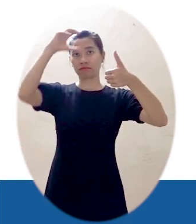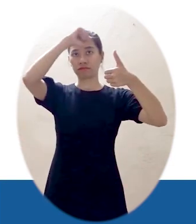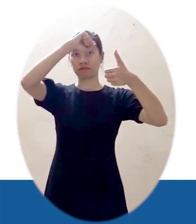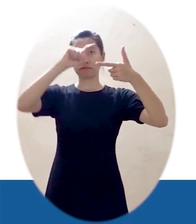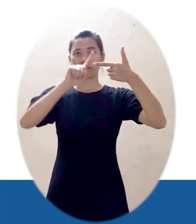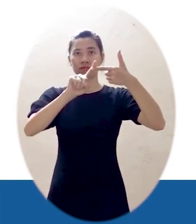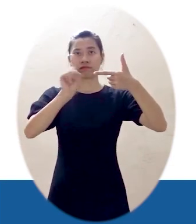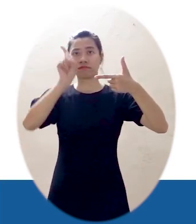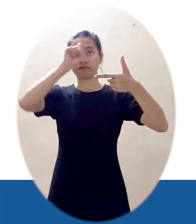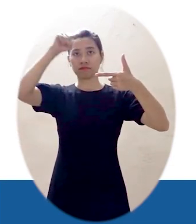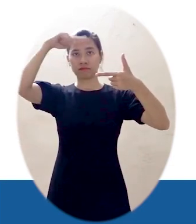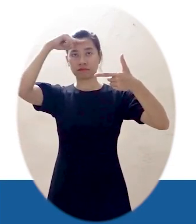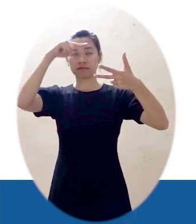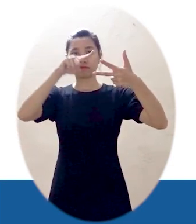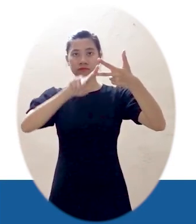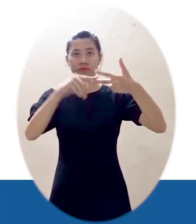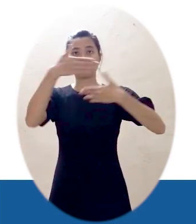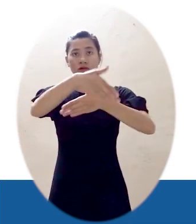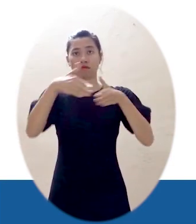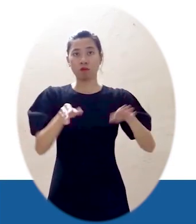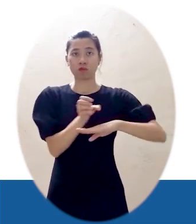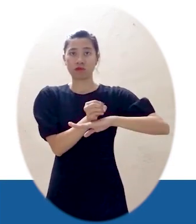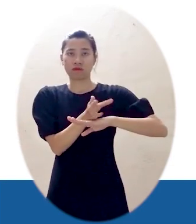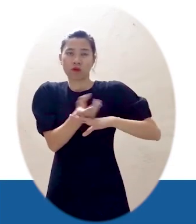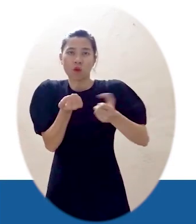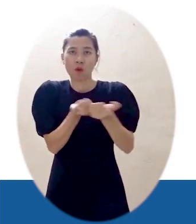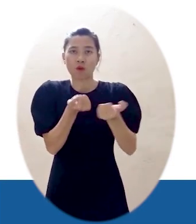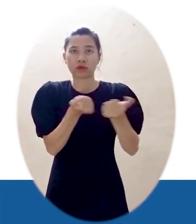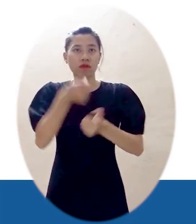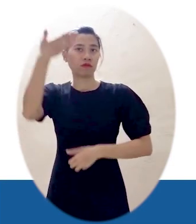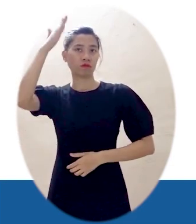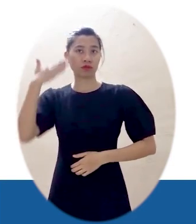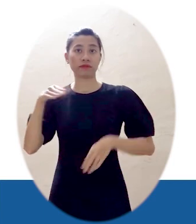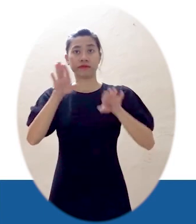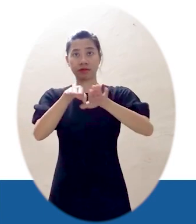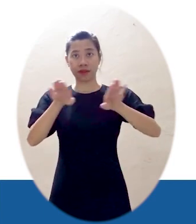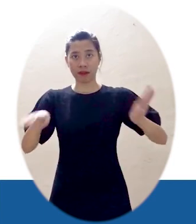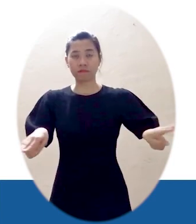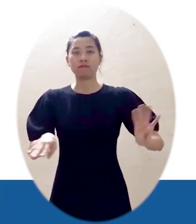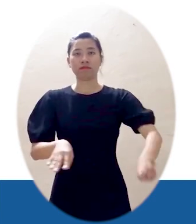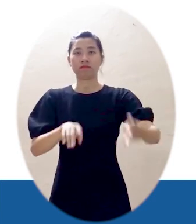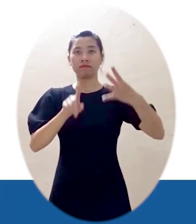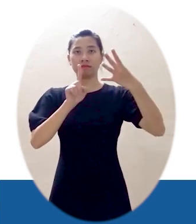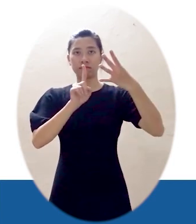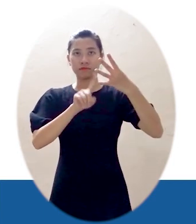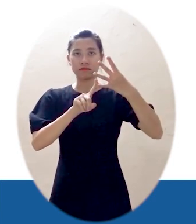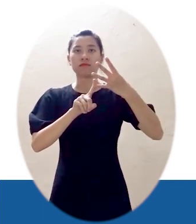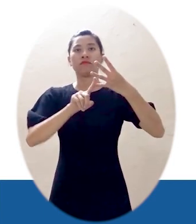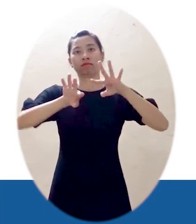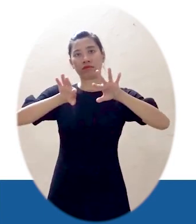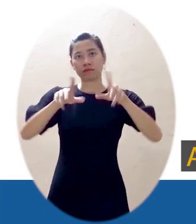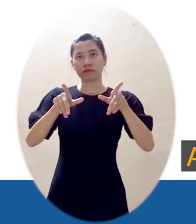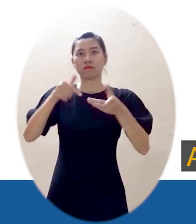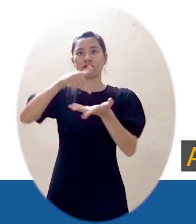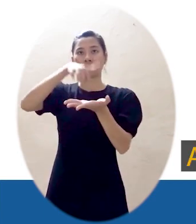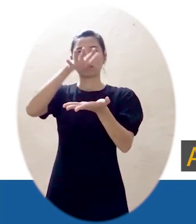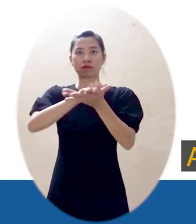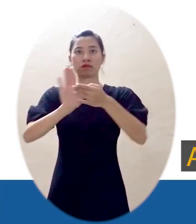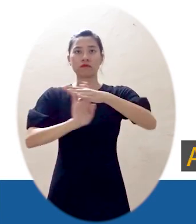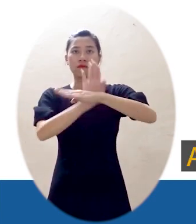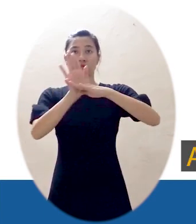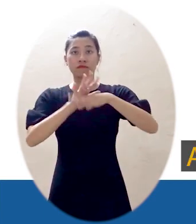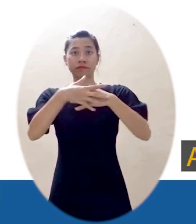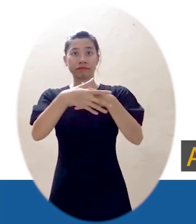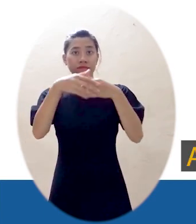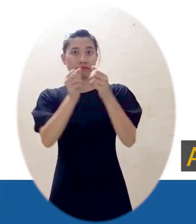trợ phụ nữ, trẻ em bị bạo lực giới Các cơ sở tạm lánh, trung tâm bảo trợ xã hội, trung tâm công tác xã hội Hội Người Khuyết